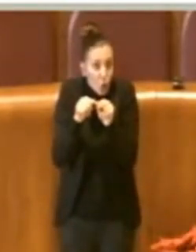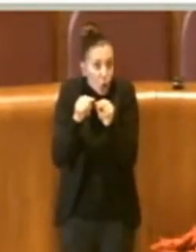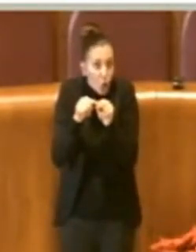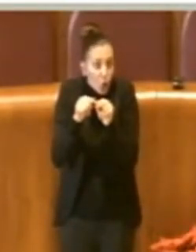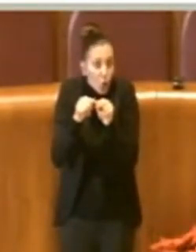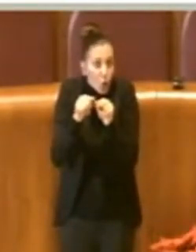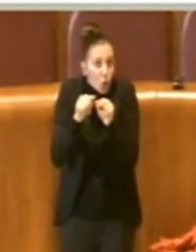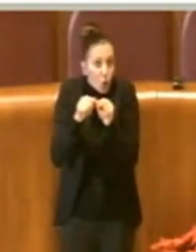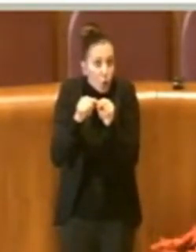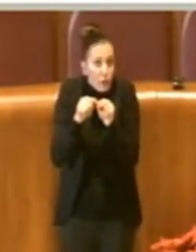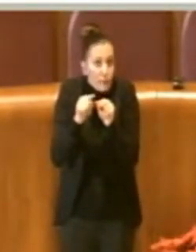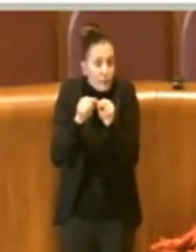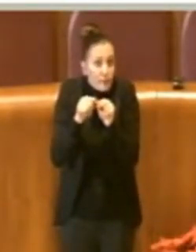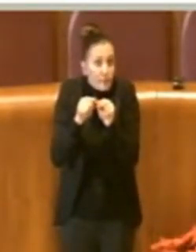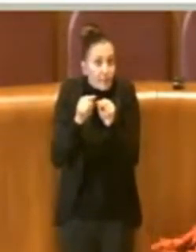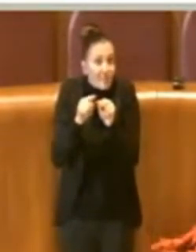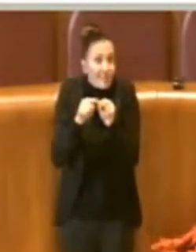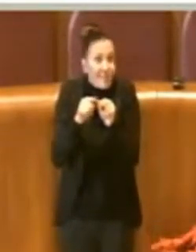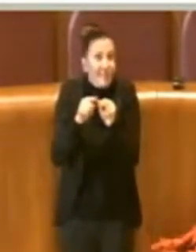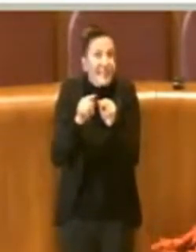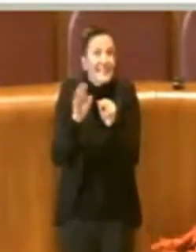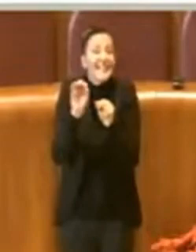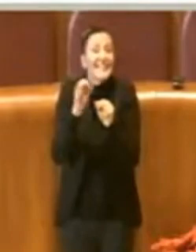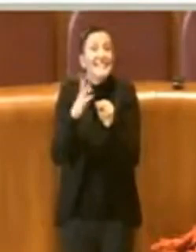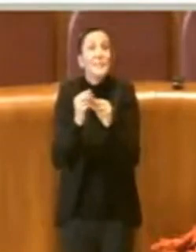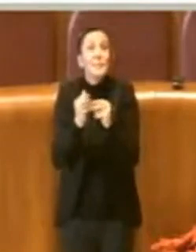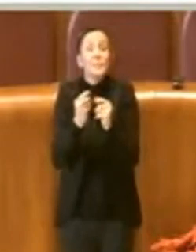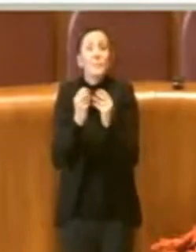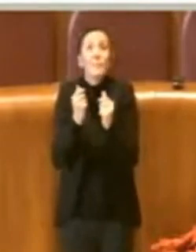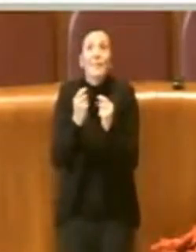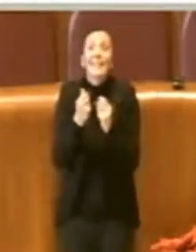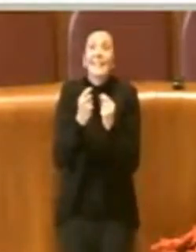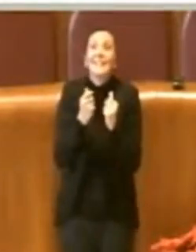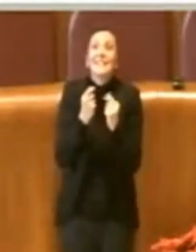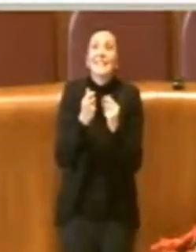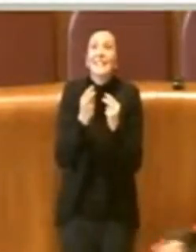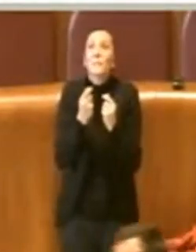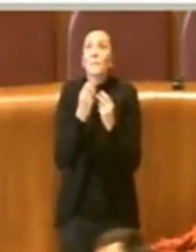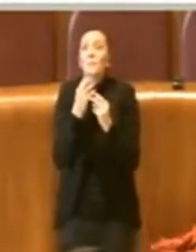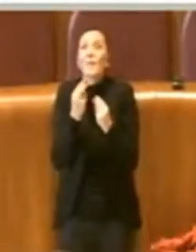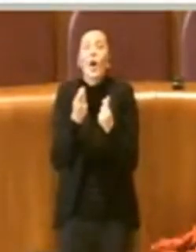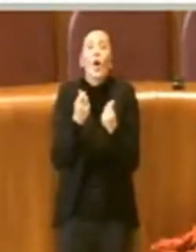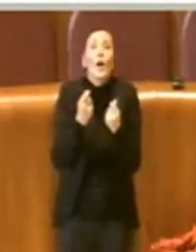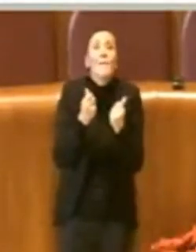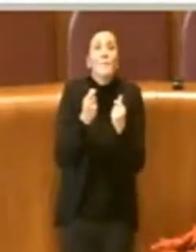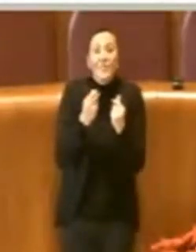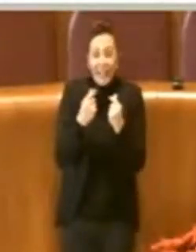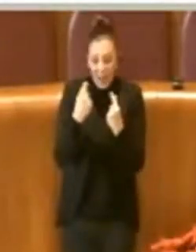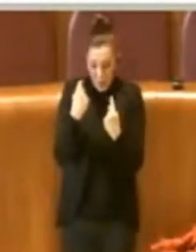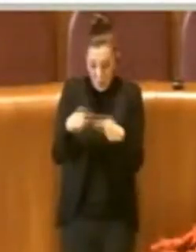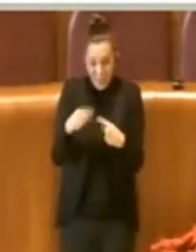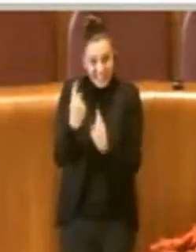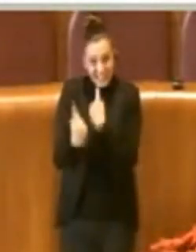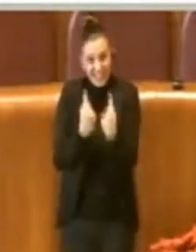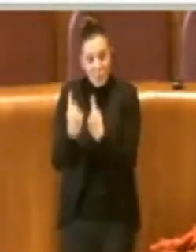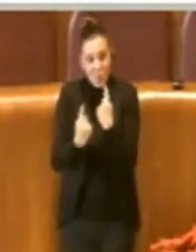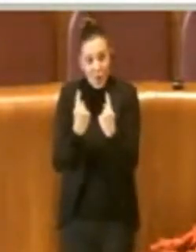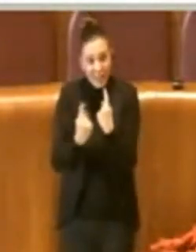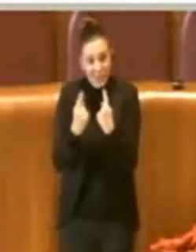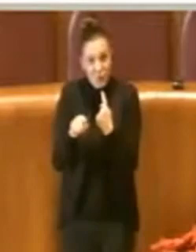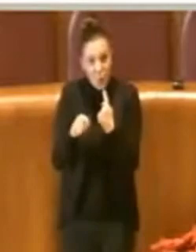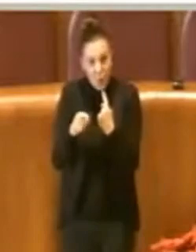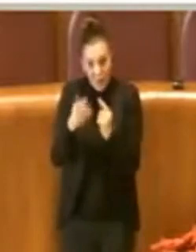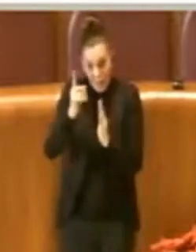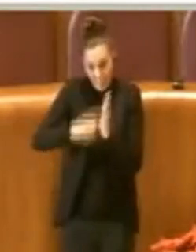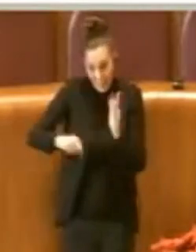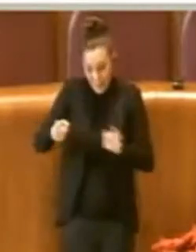ad esempio il fatto che questa cosa era stata incardinata nel mese di ottobre